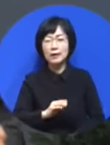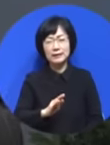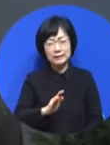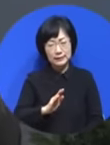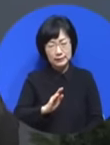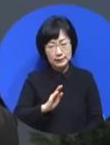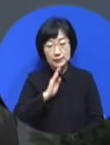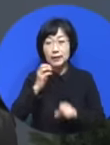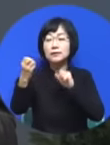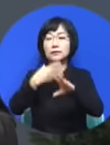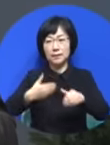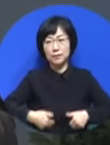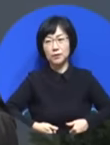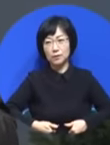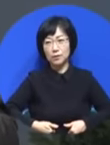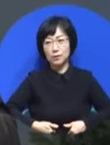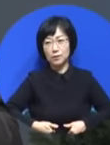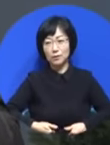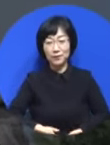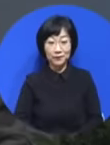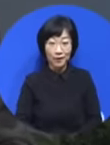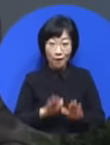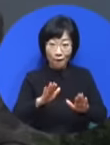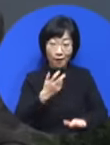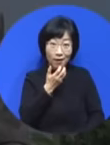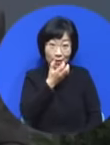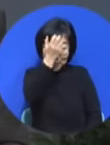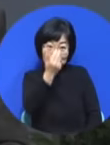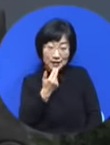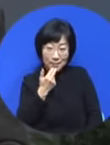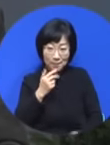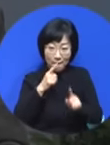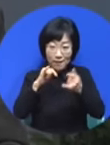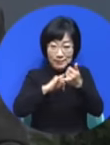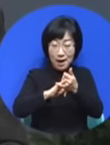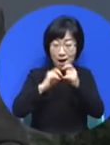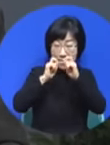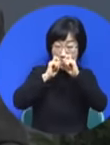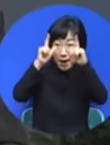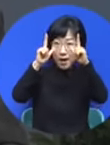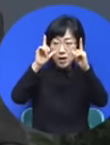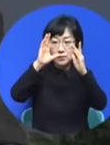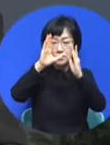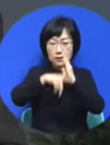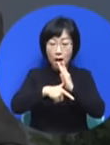요셉이 이 은약을 깨닫고 나서니까 놀라운 게 보이기 시작했습니다.